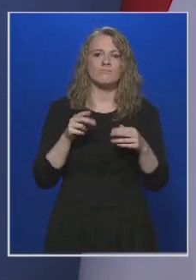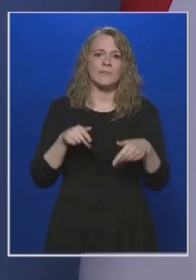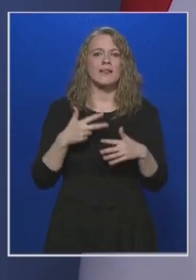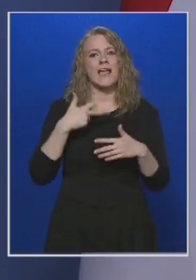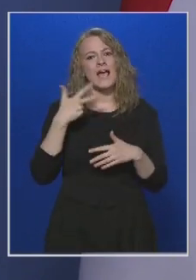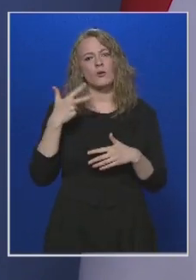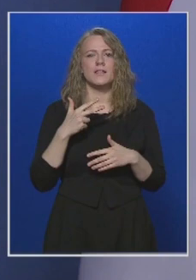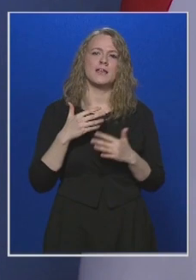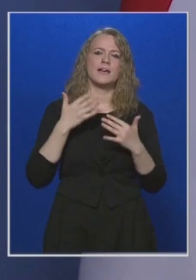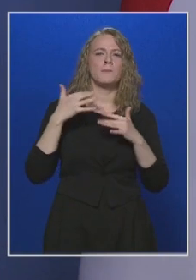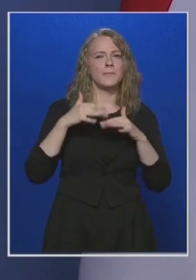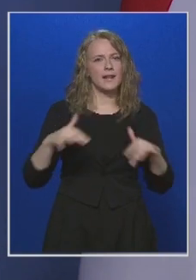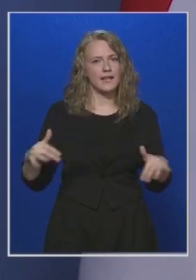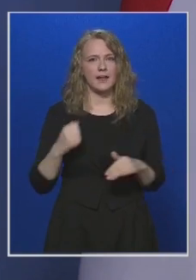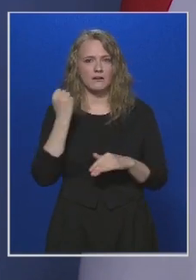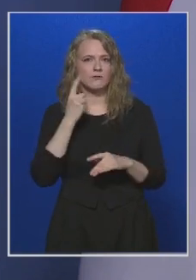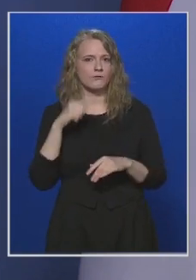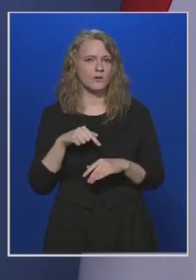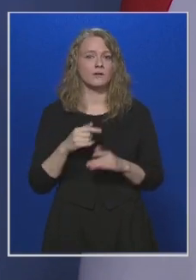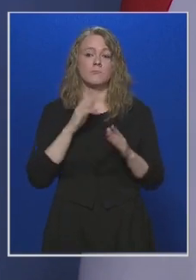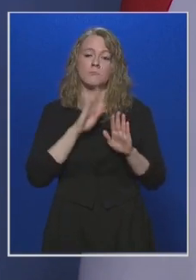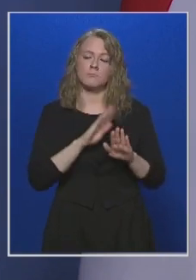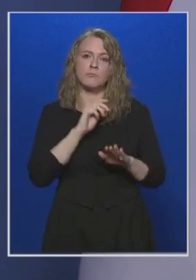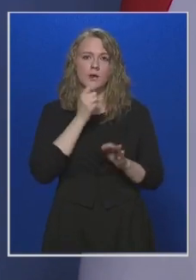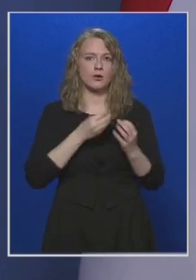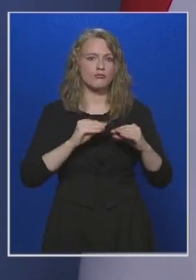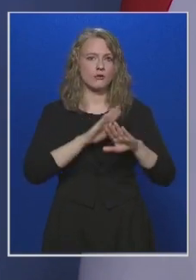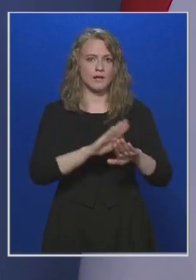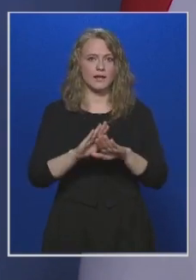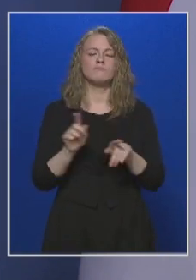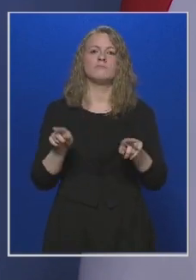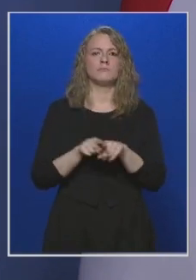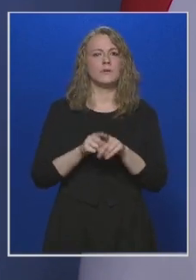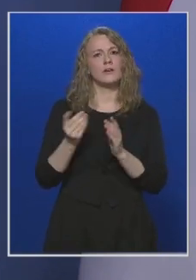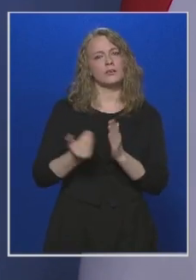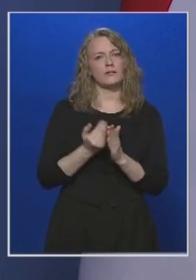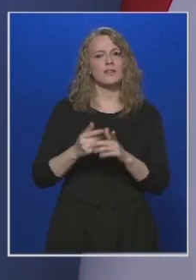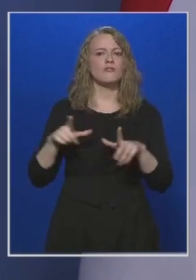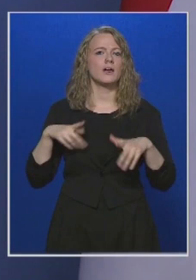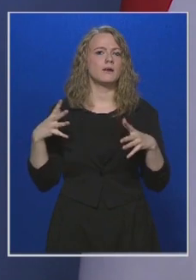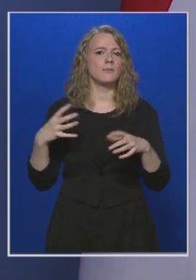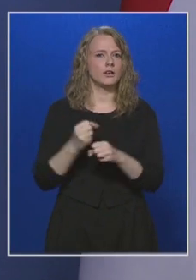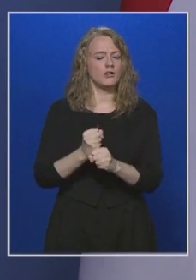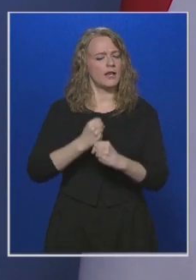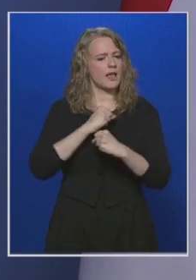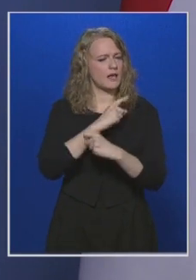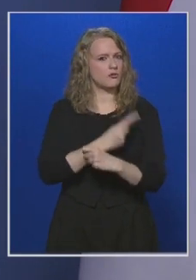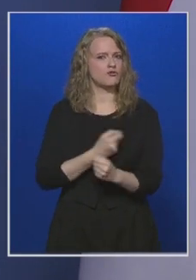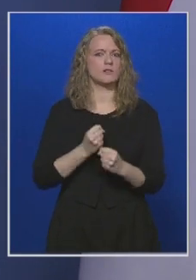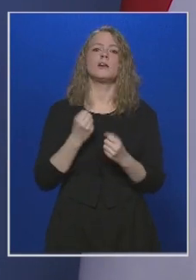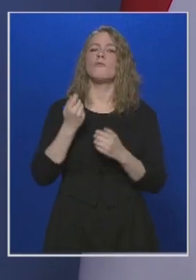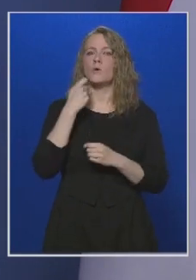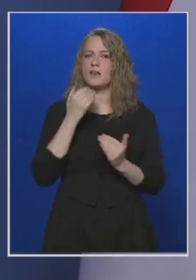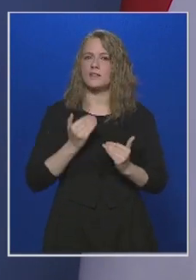3000 milliárd forint, ami így a magyar családoknál marad, az szintén a gazdaság életben tartását, erősítését és a